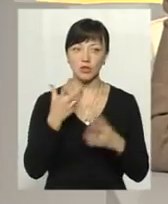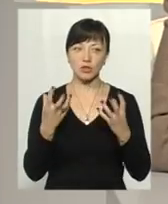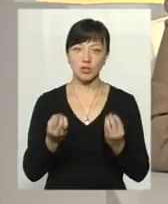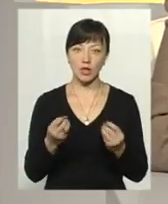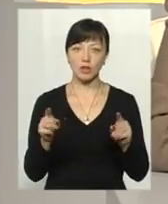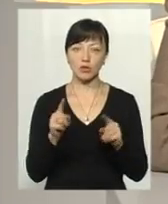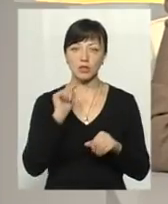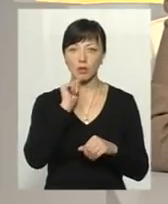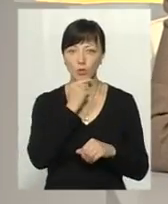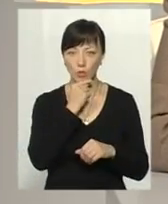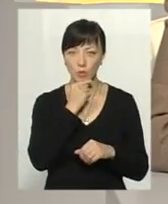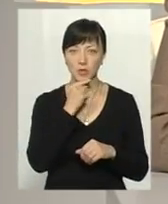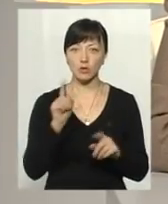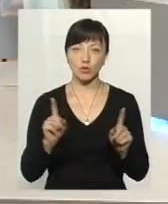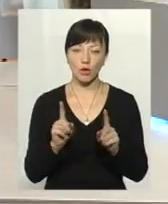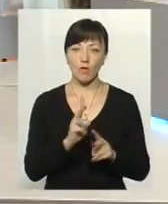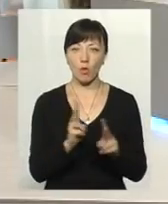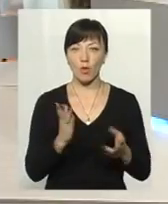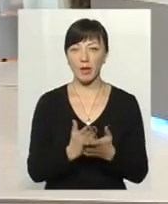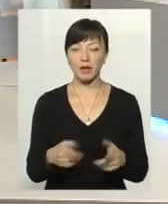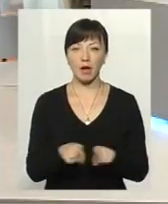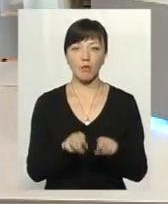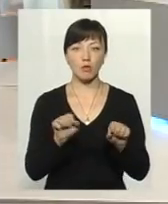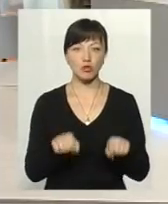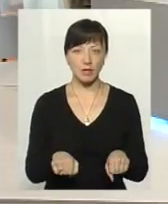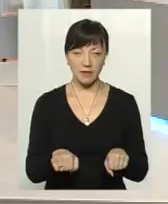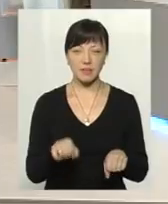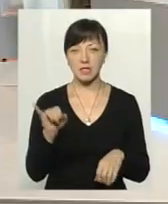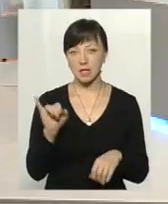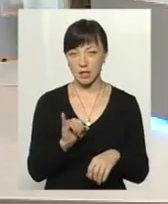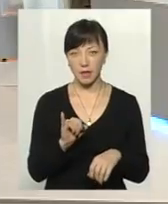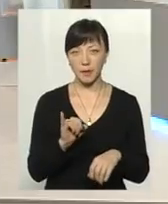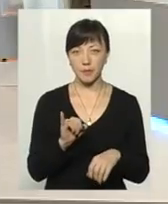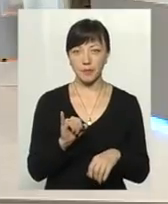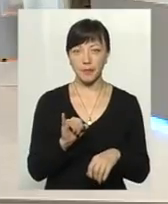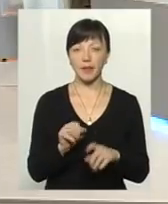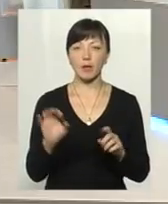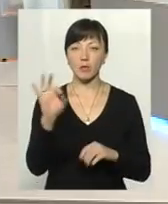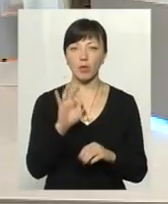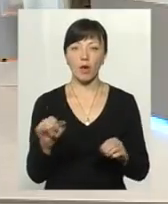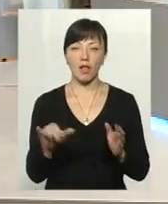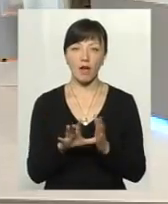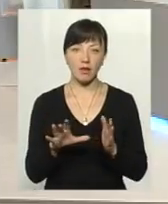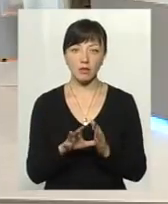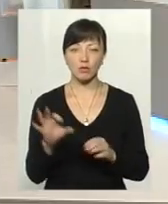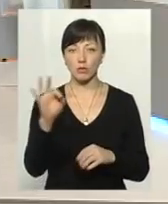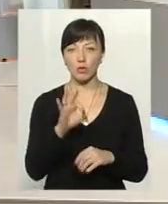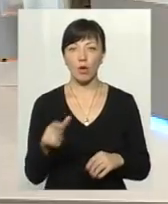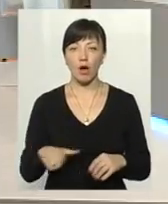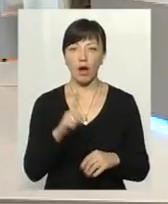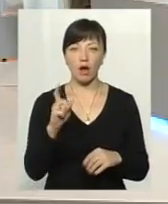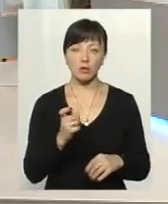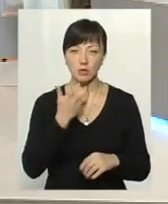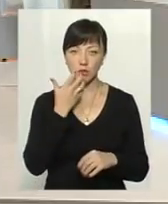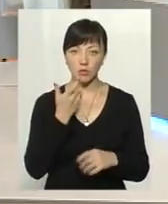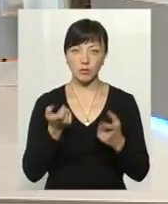трошки заощадити, щось зекономити. В кого є така можливість? Ну і, зокрема, щодо електрики, щодо газу, з